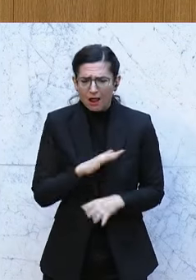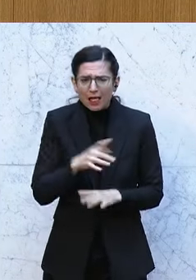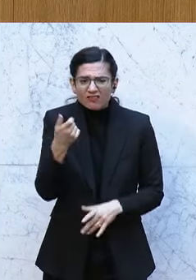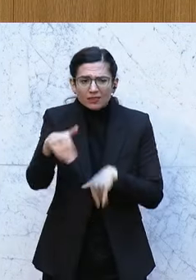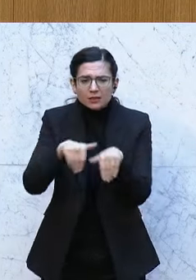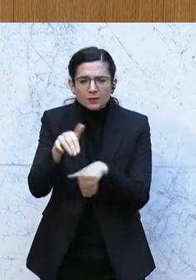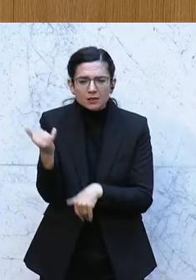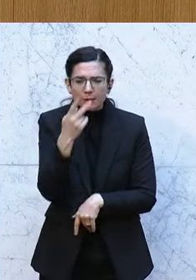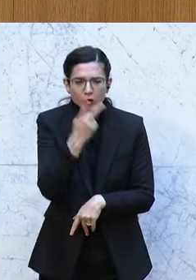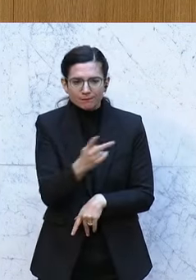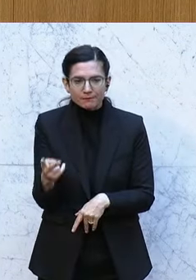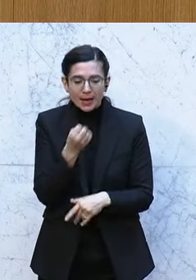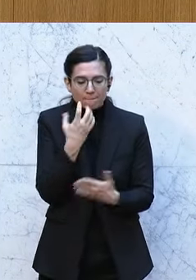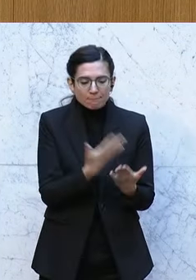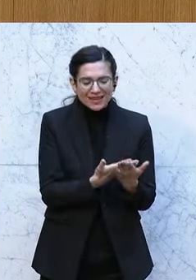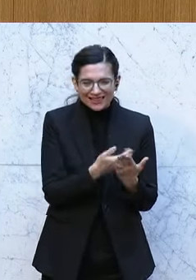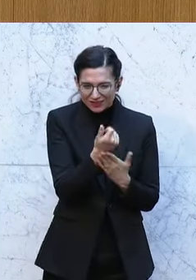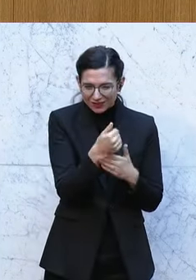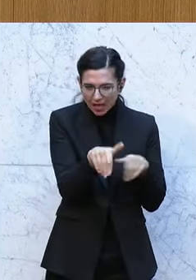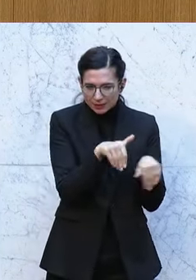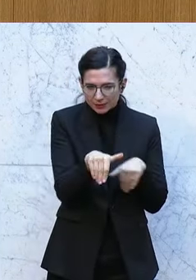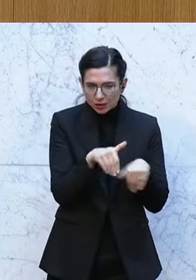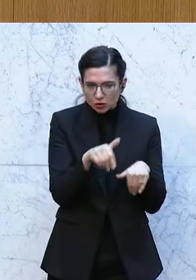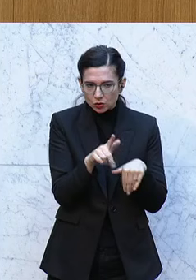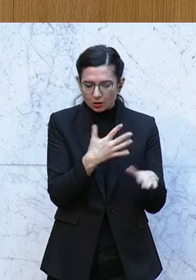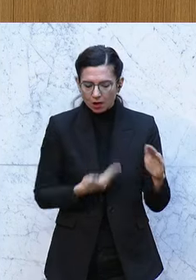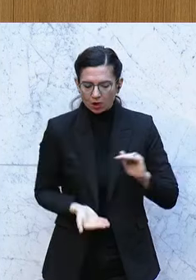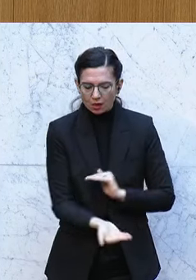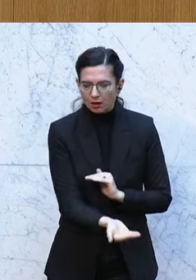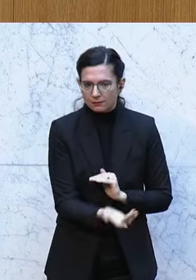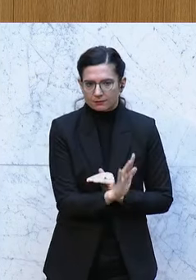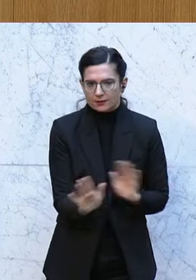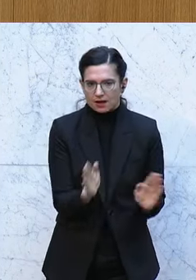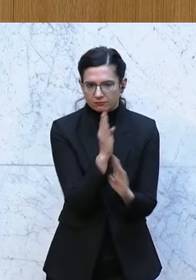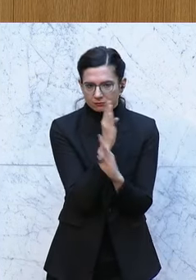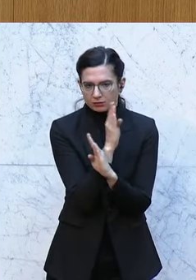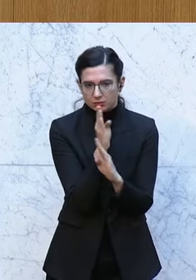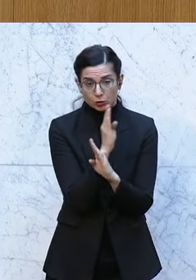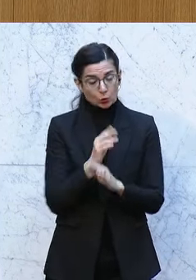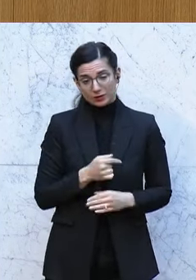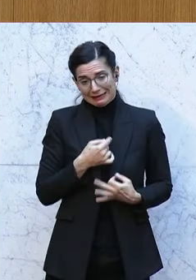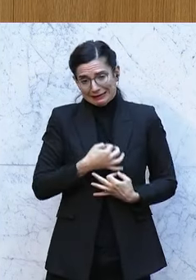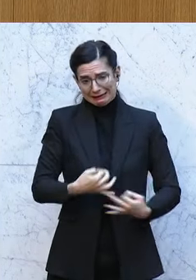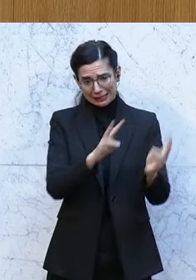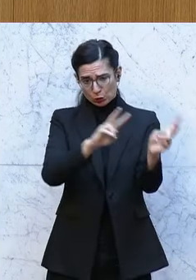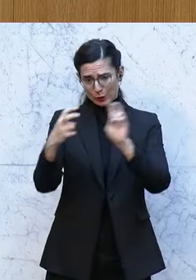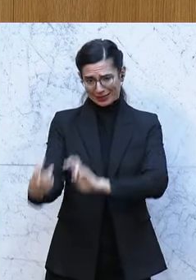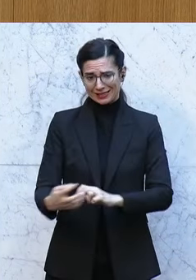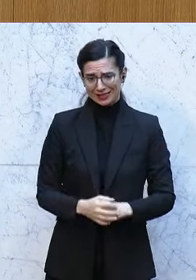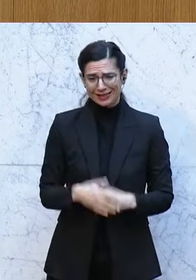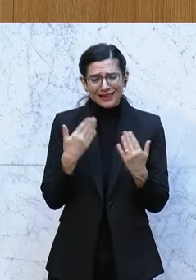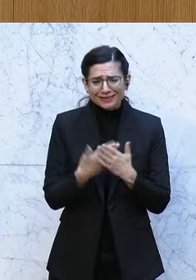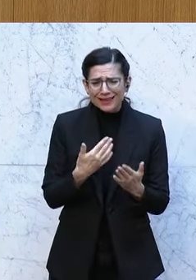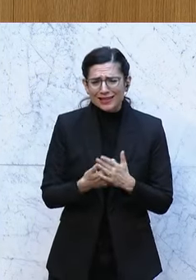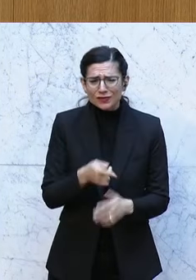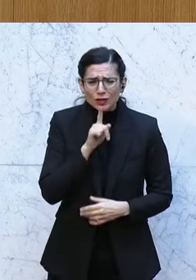dieser Bericht aus dem Finanzministerium im Safe liegt und möglichst wenig umgesetzt wird. Deswegen wurde leider viel